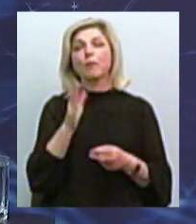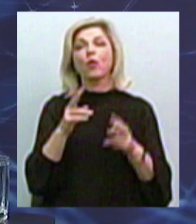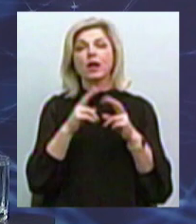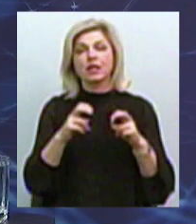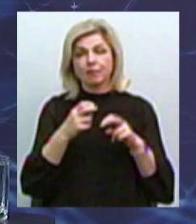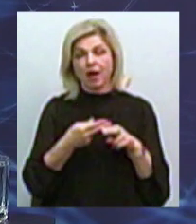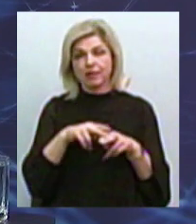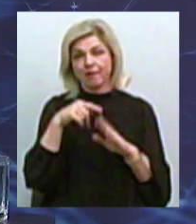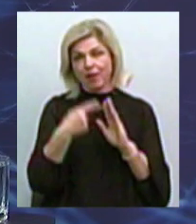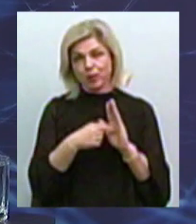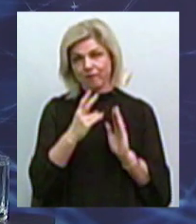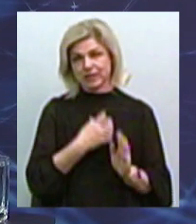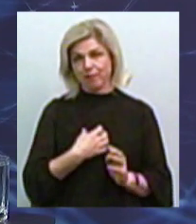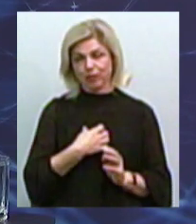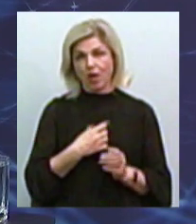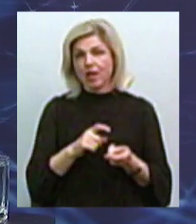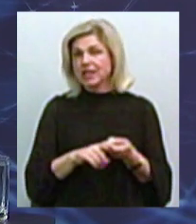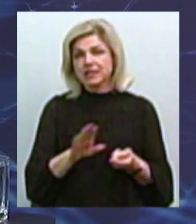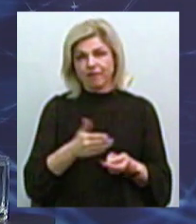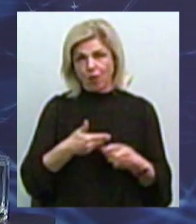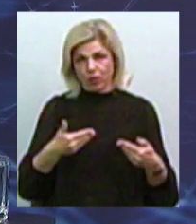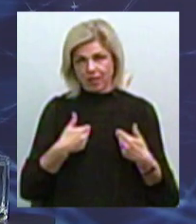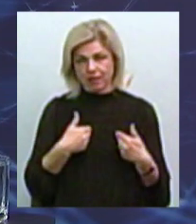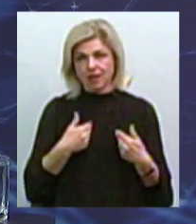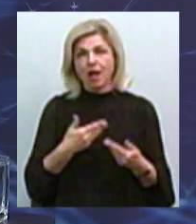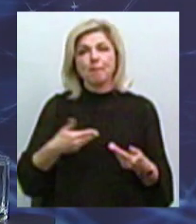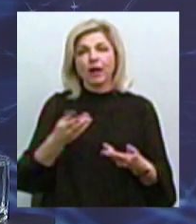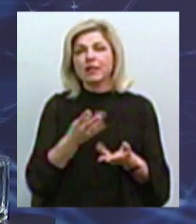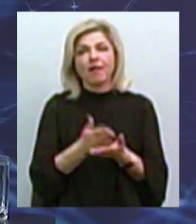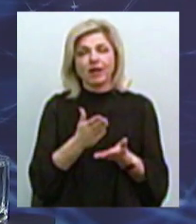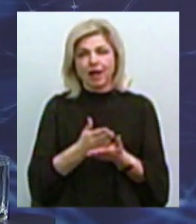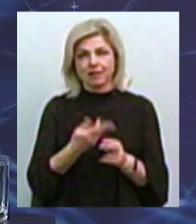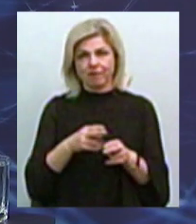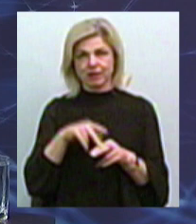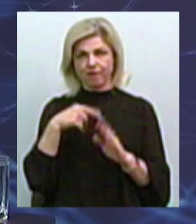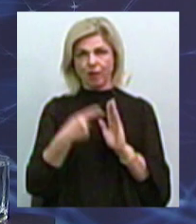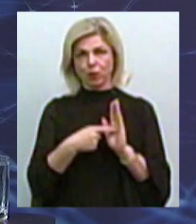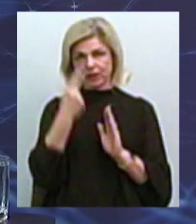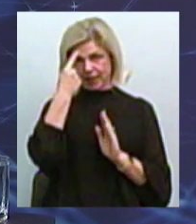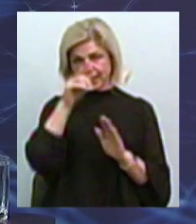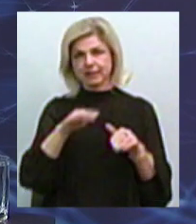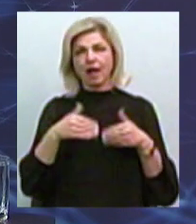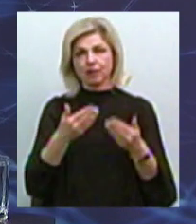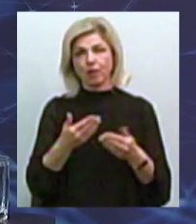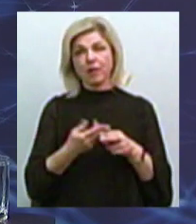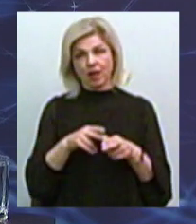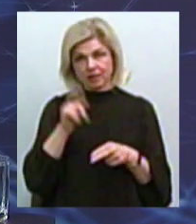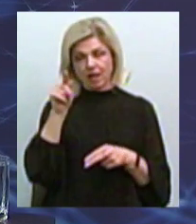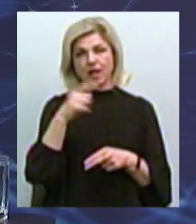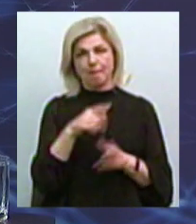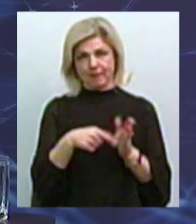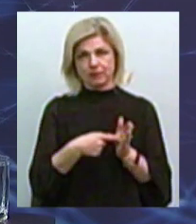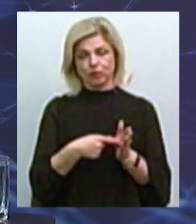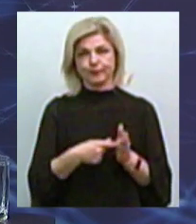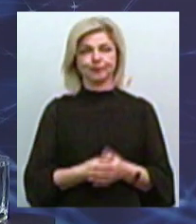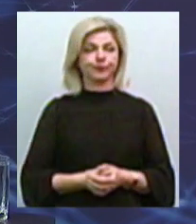исполкоме. Это не от нас зависит. Мы не являемся в этом вопросе инициаторами. В этом вопросе инициаторами является место. У нас снова